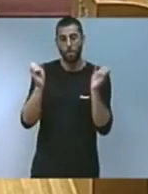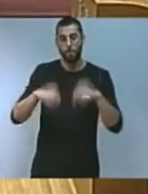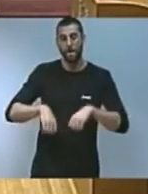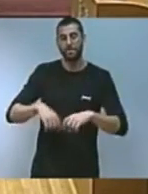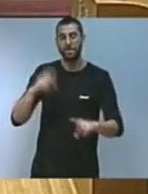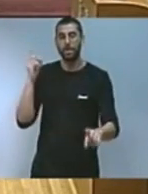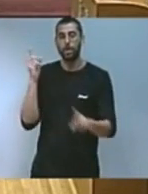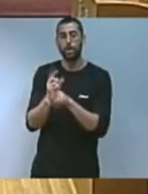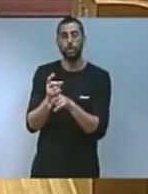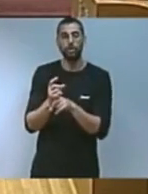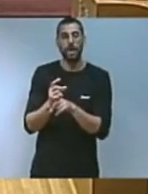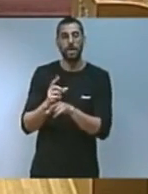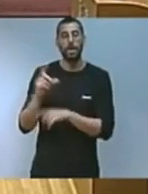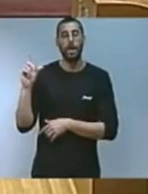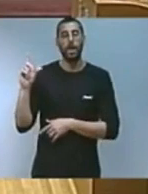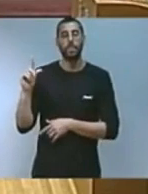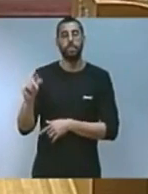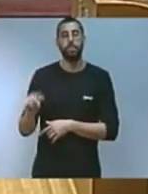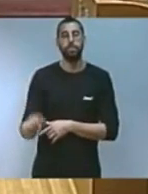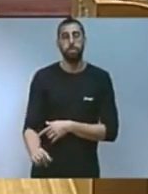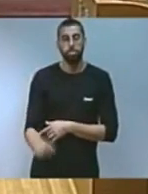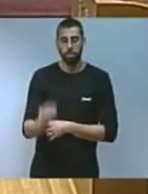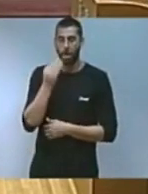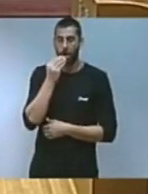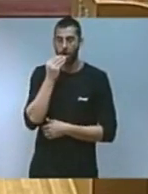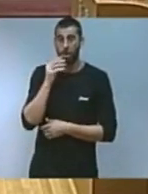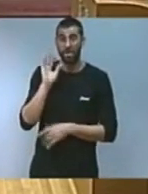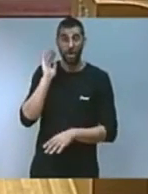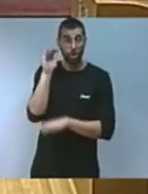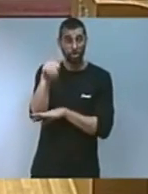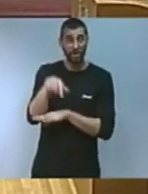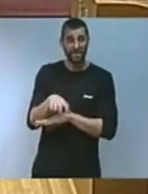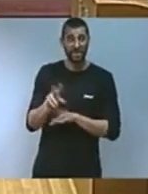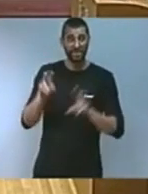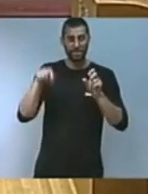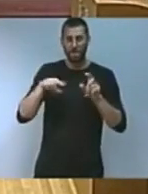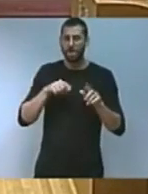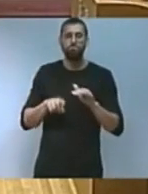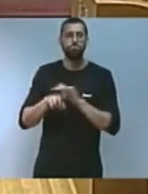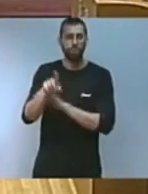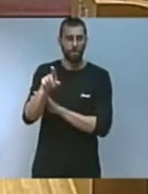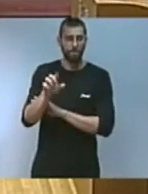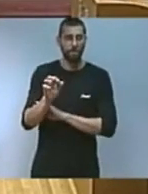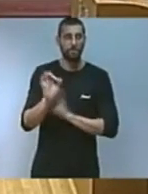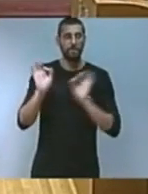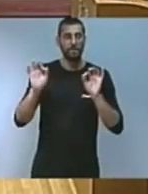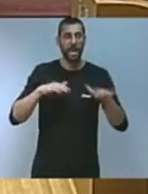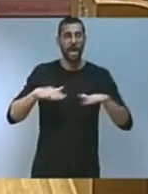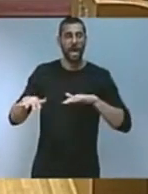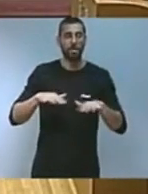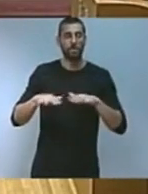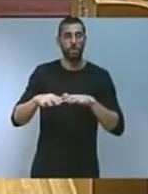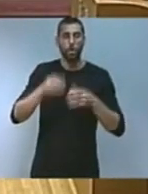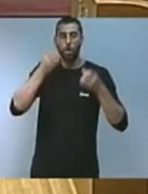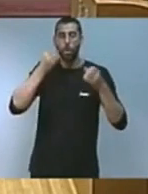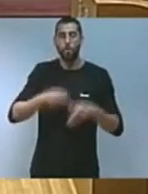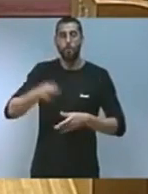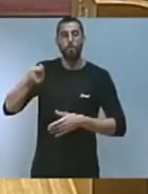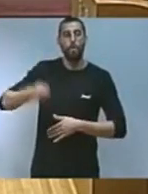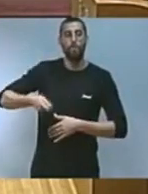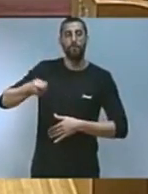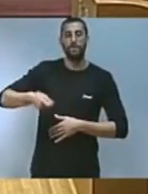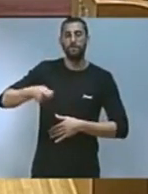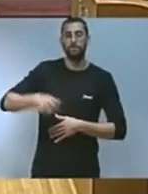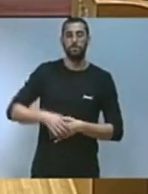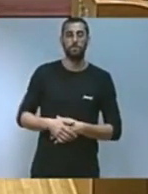els últims anys la conselleria ha avançat en la matèria amb el pla d'acció Bon Profit que té per objectiu analitzar l'estat de la qüestió